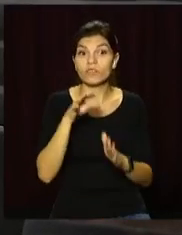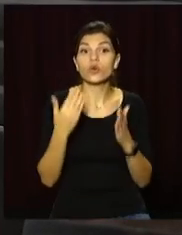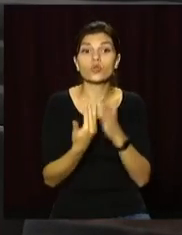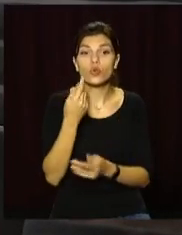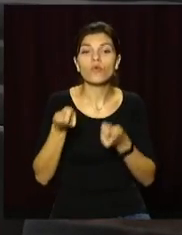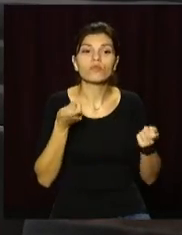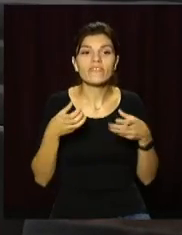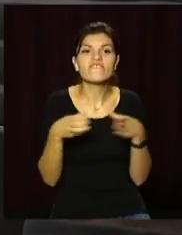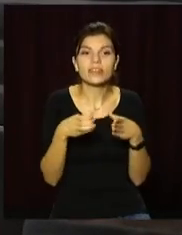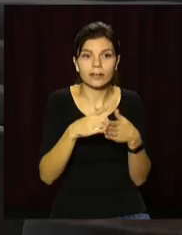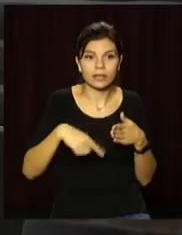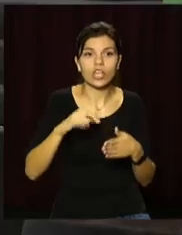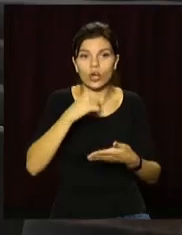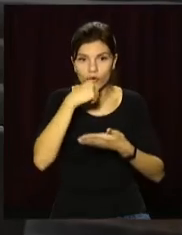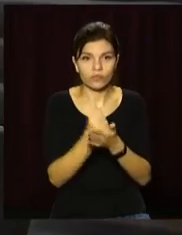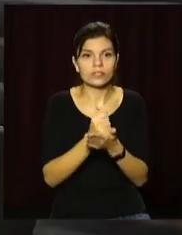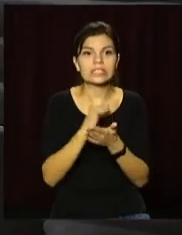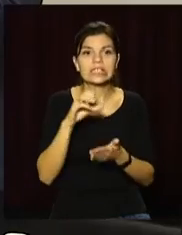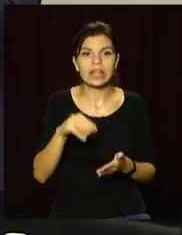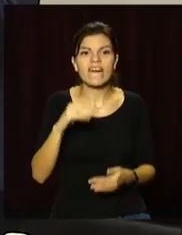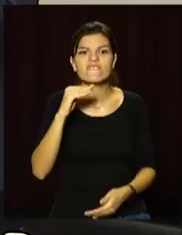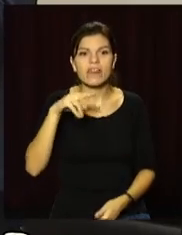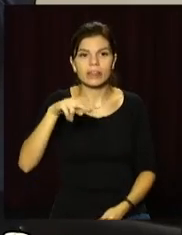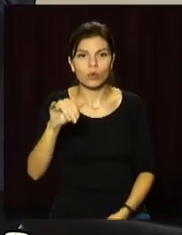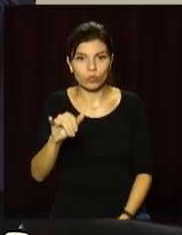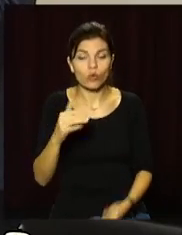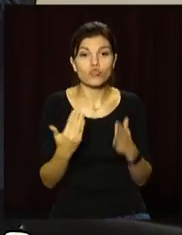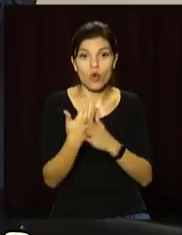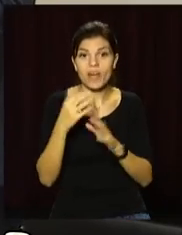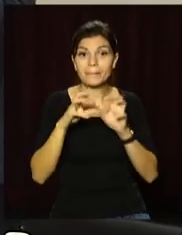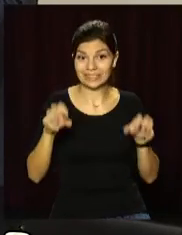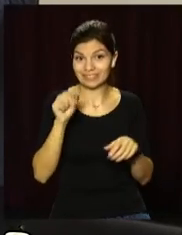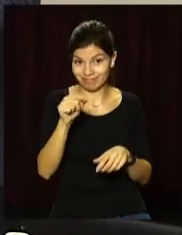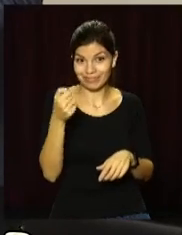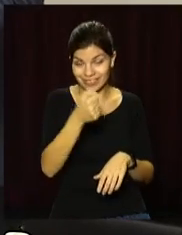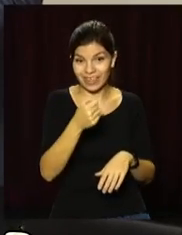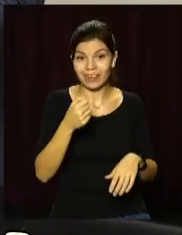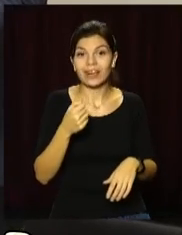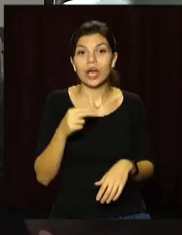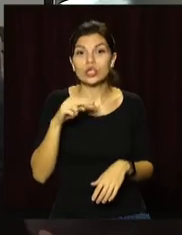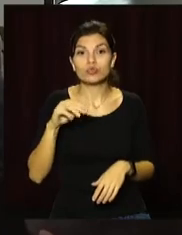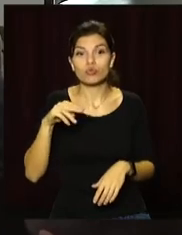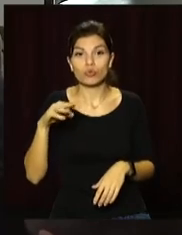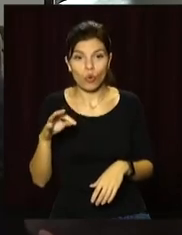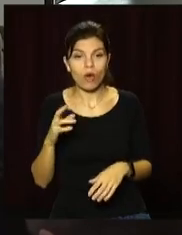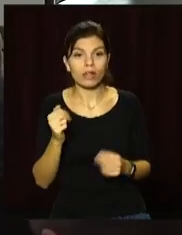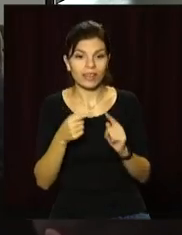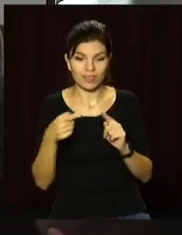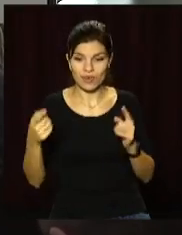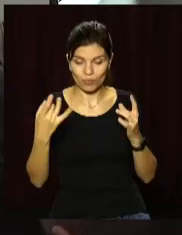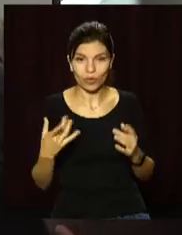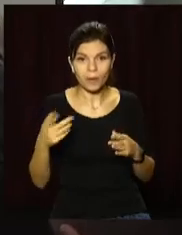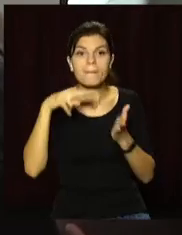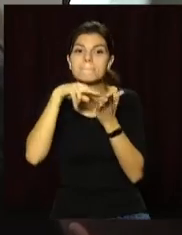керівний склад федерації та затвердили статут ФДУ. Новоспечений президент зазначає, що очолив українське дзюдо у непростий період та